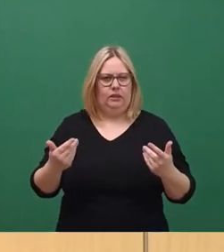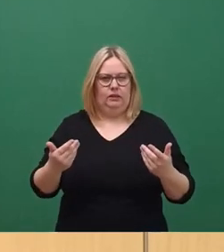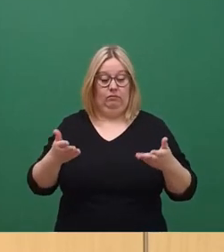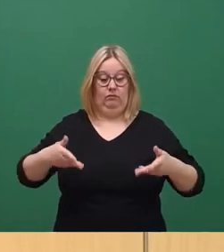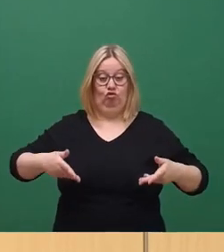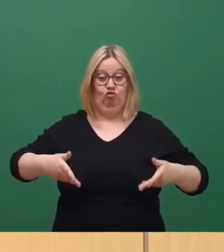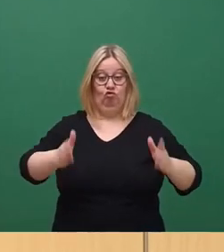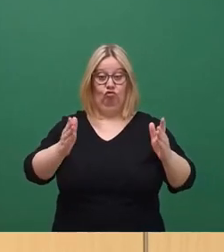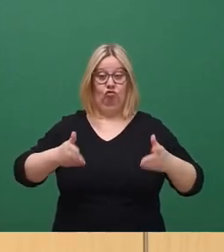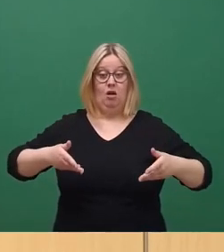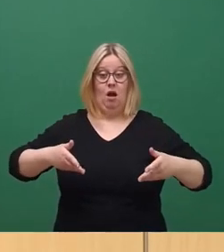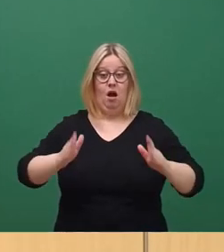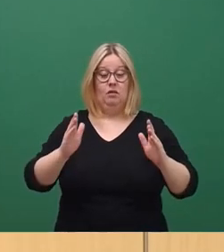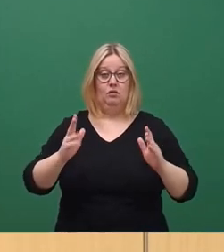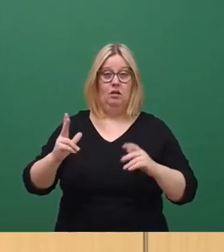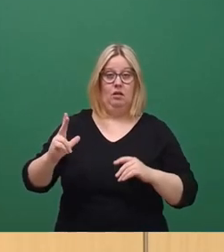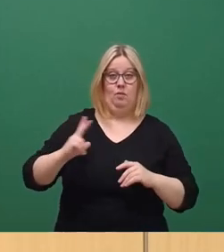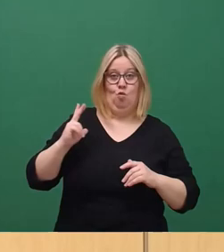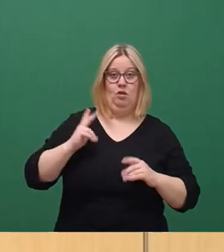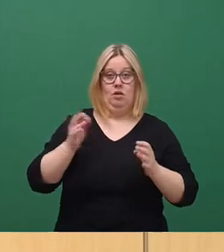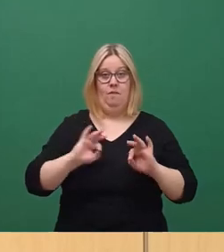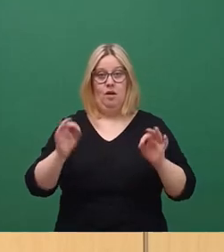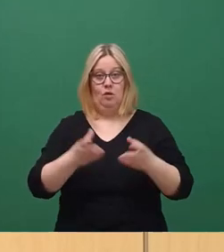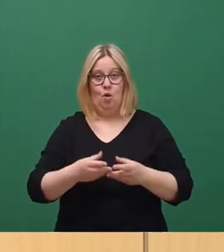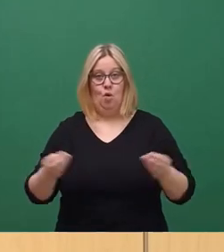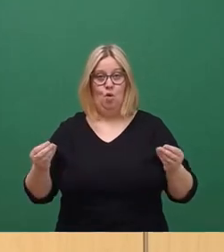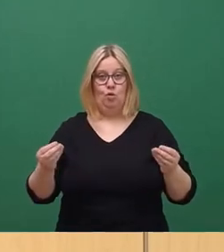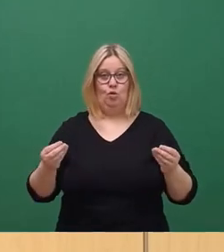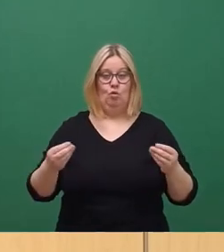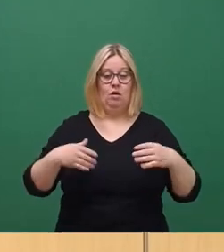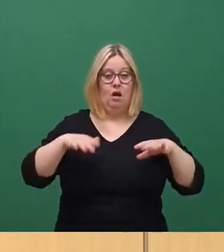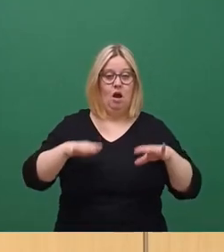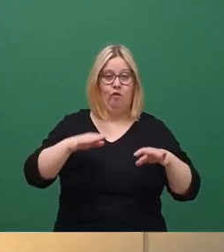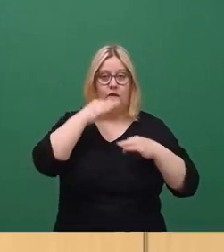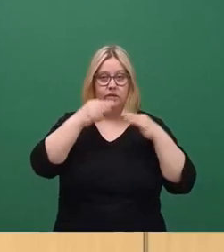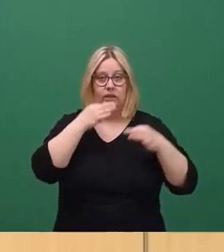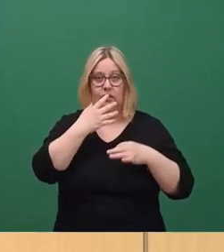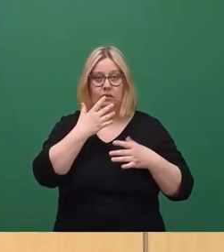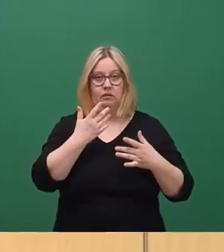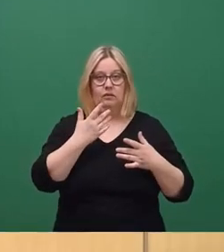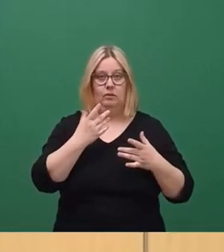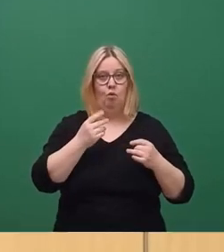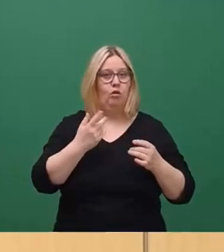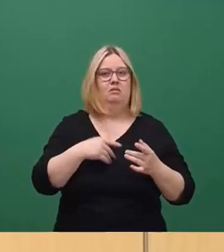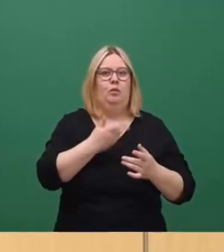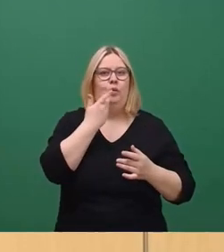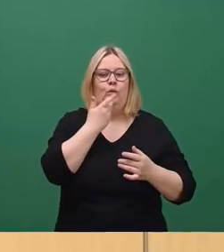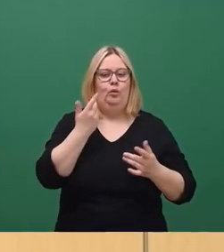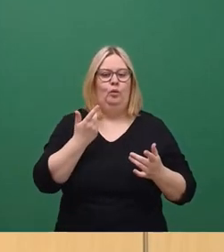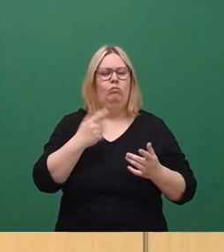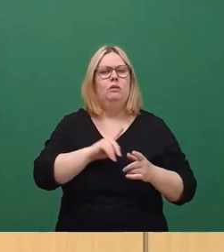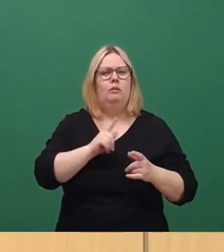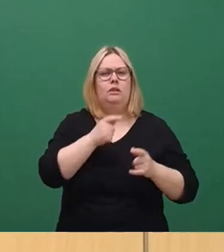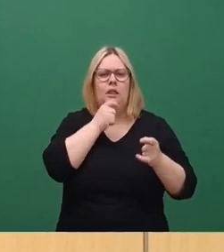modernere, bessere Lösungen wollen, wo wir die Aufenthaltsqualität verbessern wollen, kann es am Ende nicht sein. Ich habe im Interview gelesen,